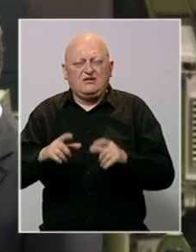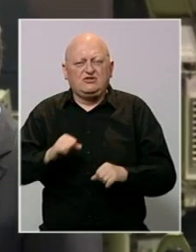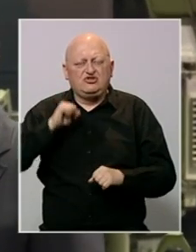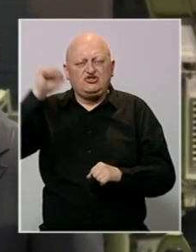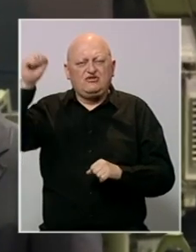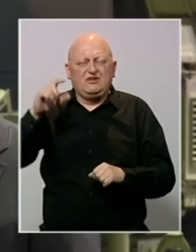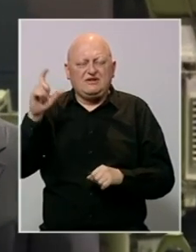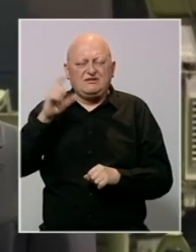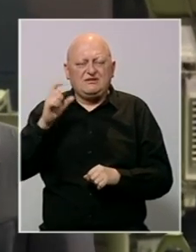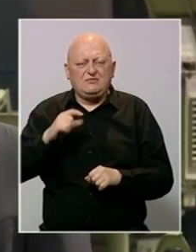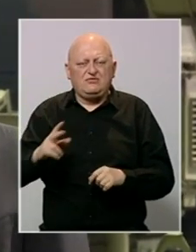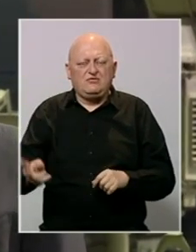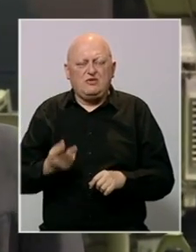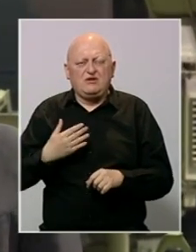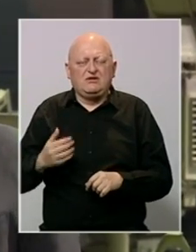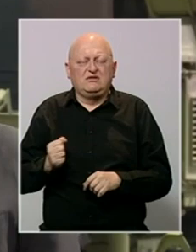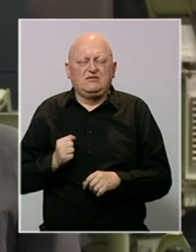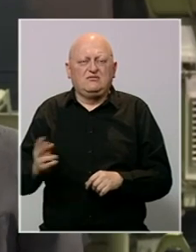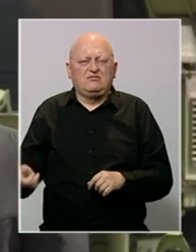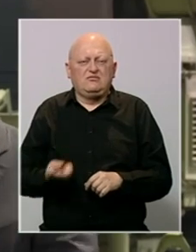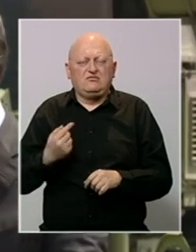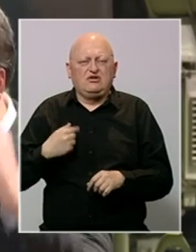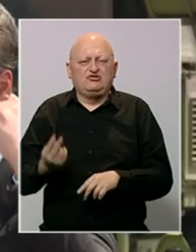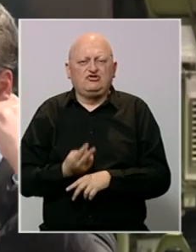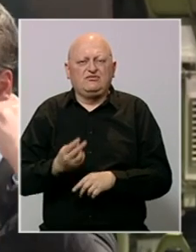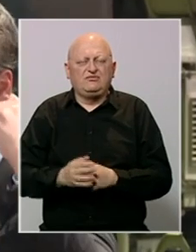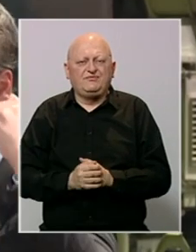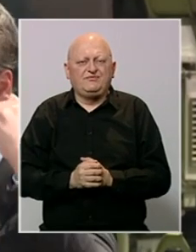Srbija, ponosna na našu vojsku, ponosna na našu zemlju.